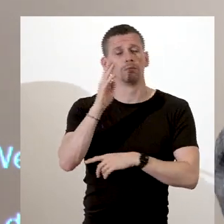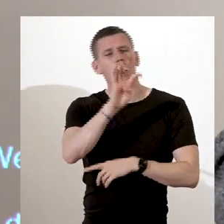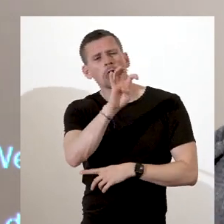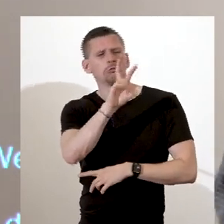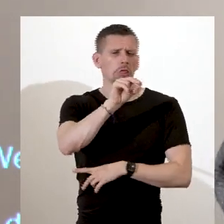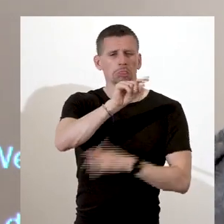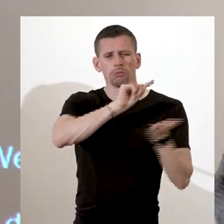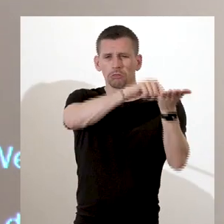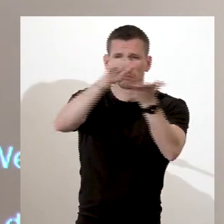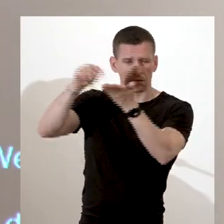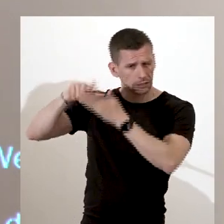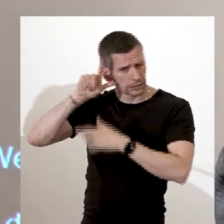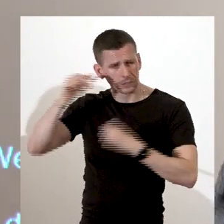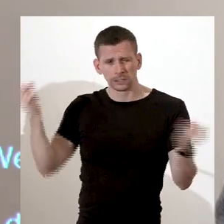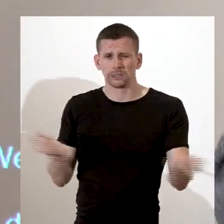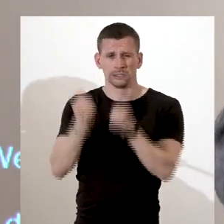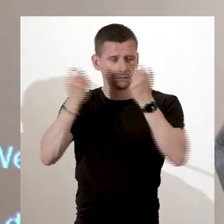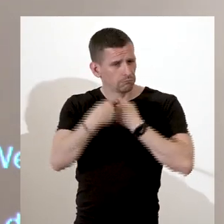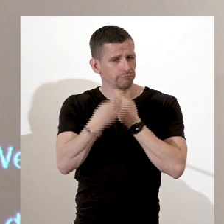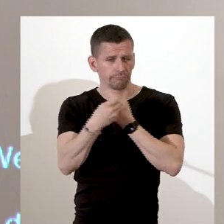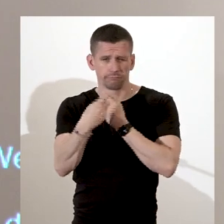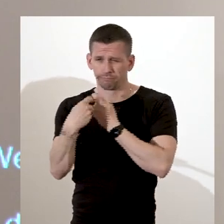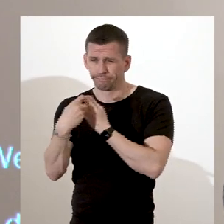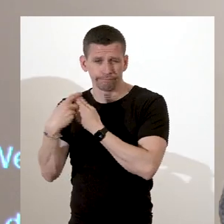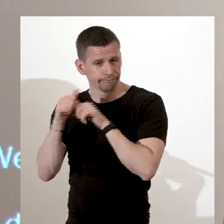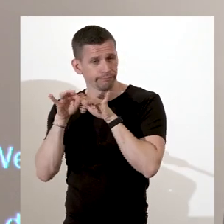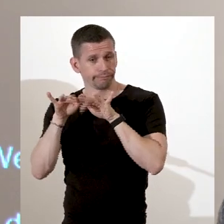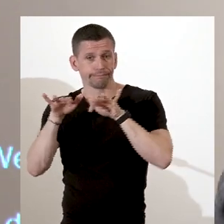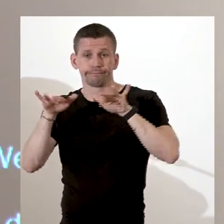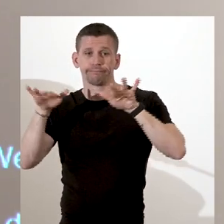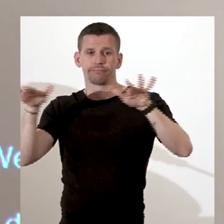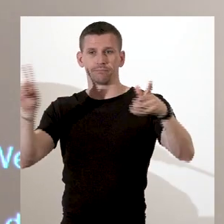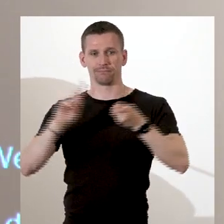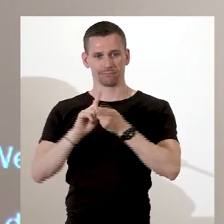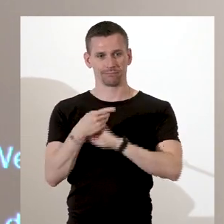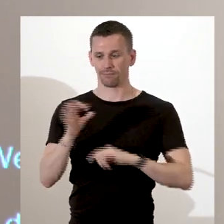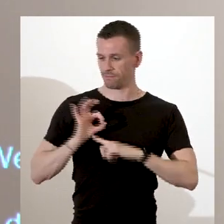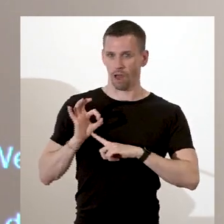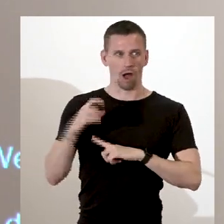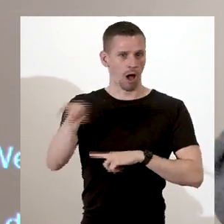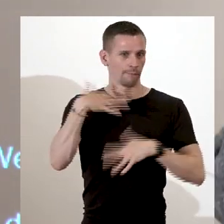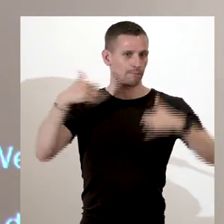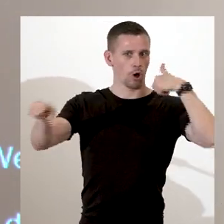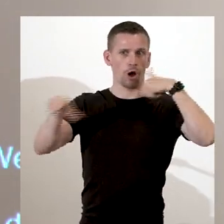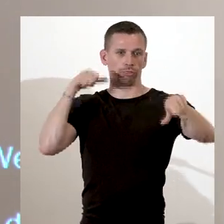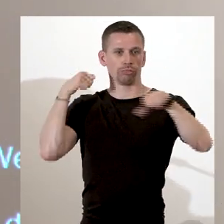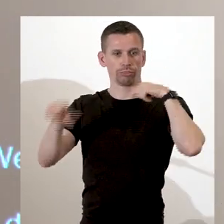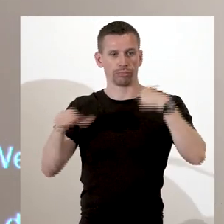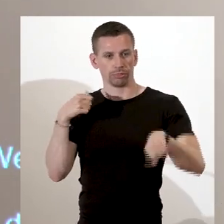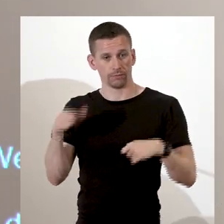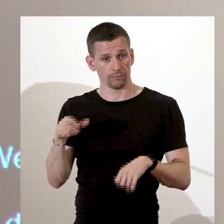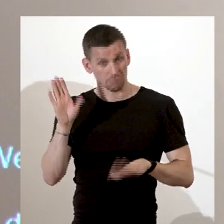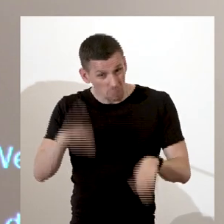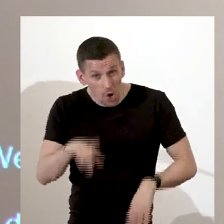Et puis ça va devenir une véritable mode. Les gens vont commencer à l'apporter, l'exhiber, les hommes porteront des médailles et donc on vous